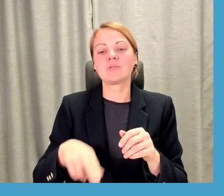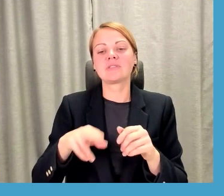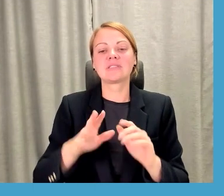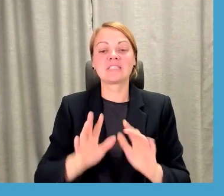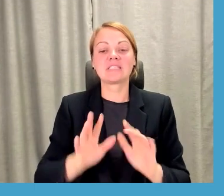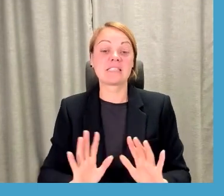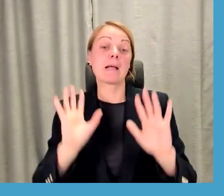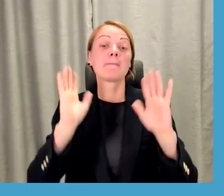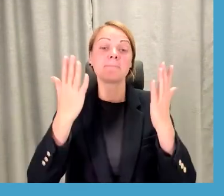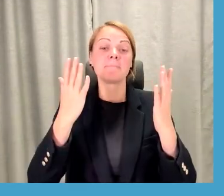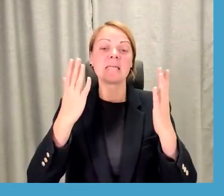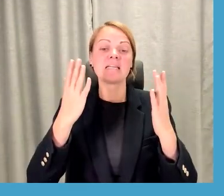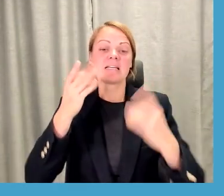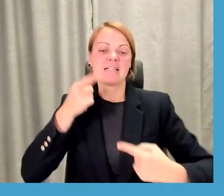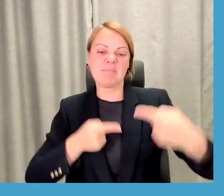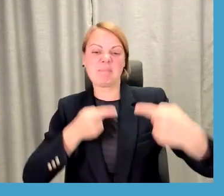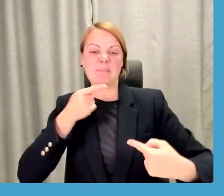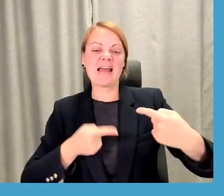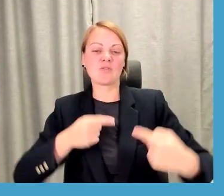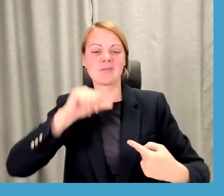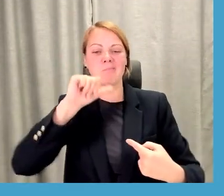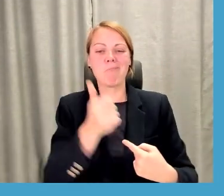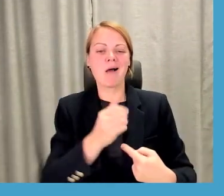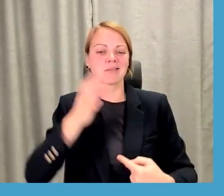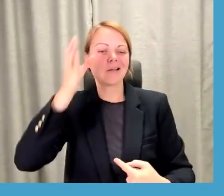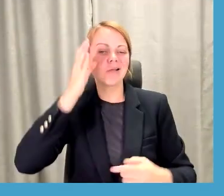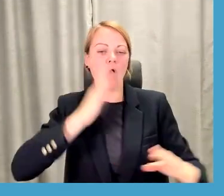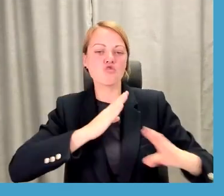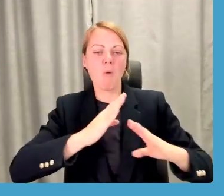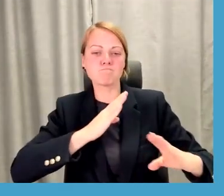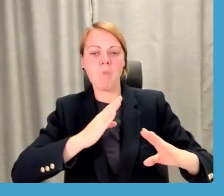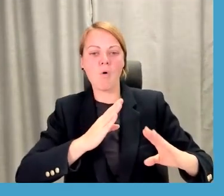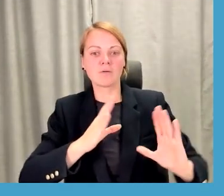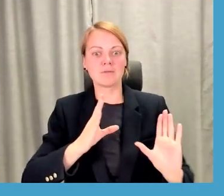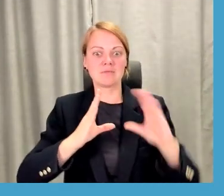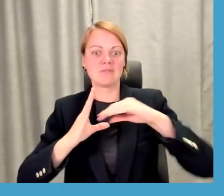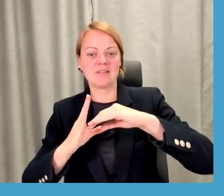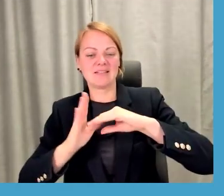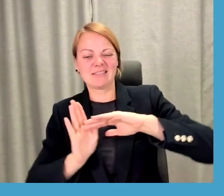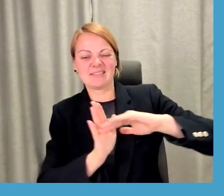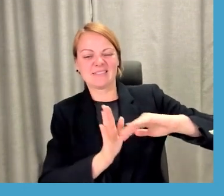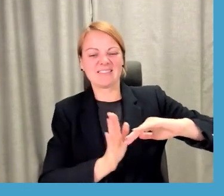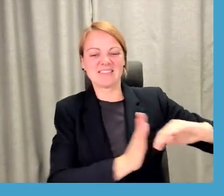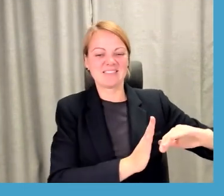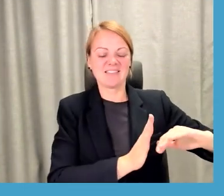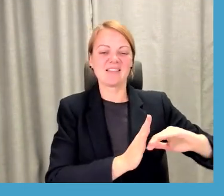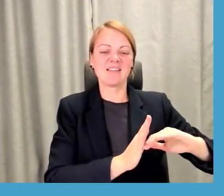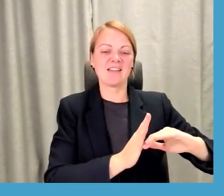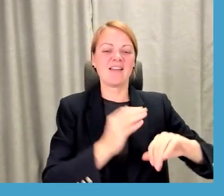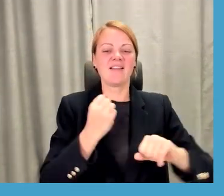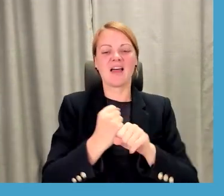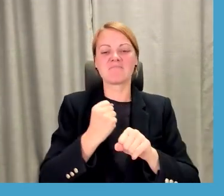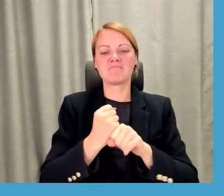pretoties, varbūt, mākslīgā, intelektu un robotu iespējamam darba, kā saka, darba